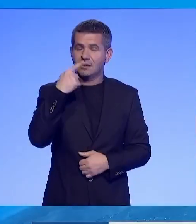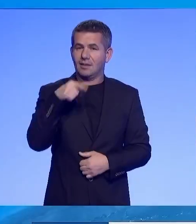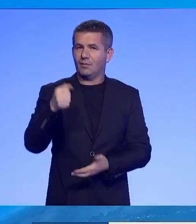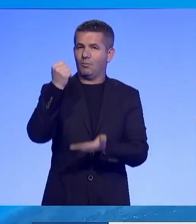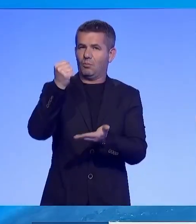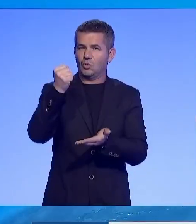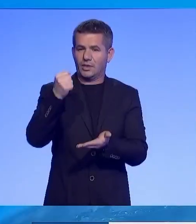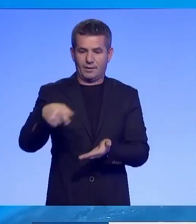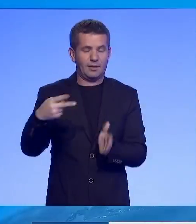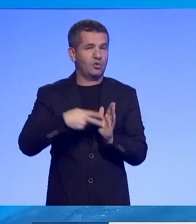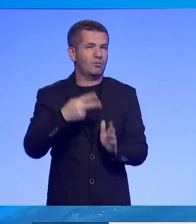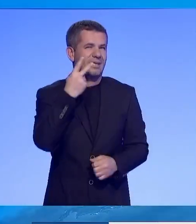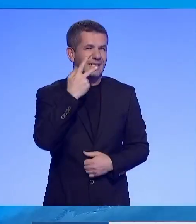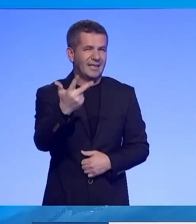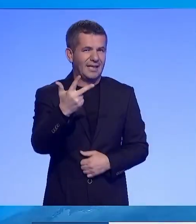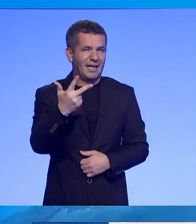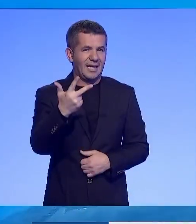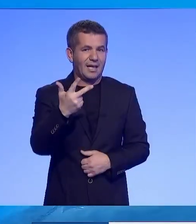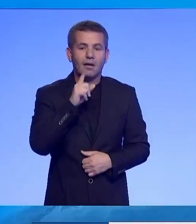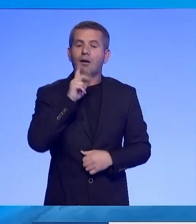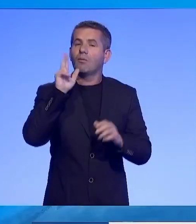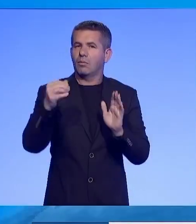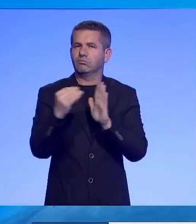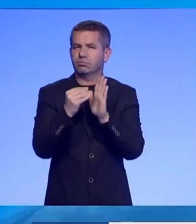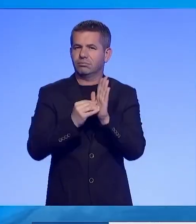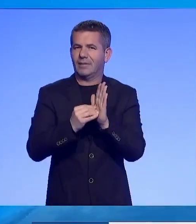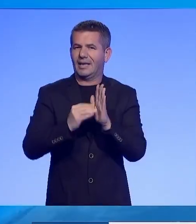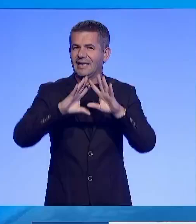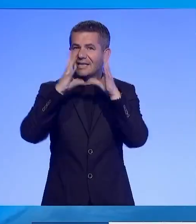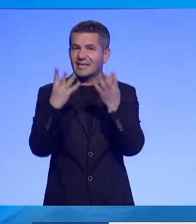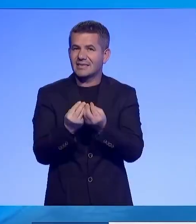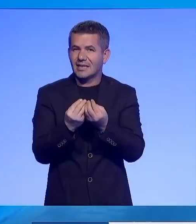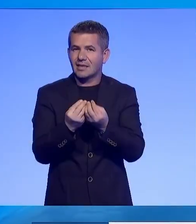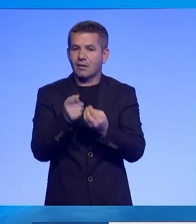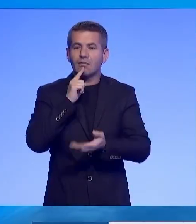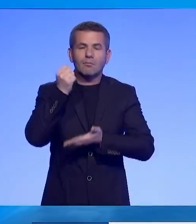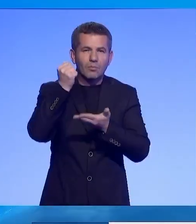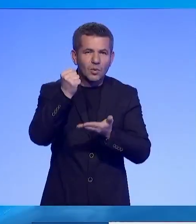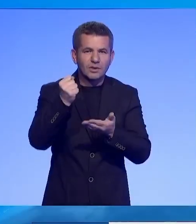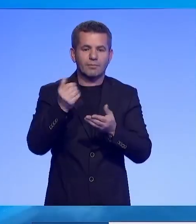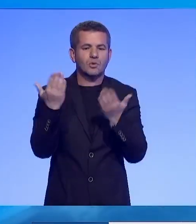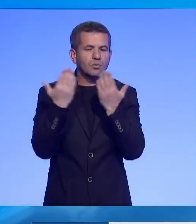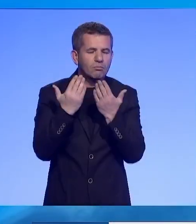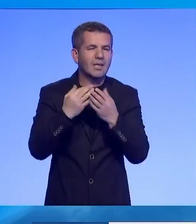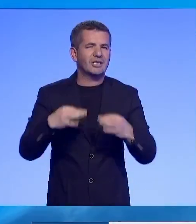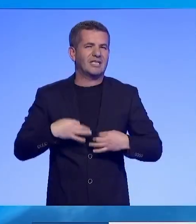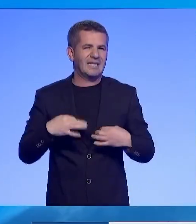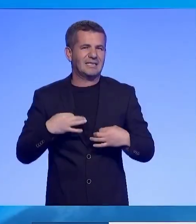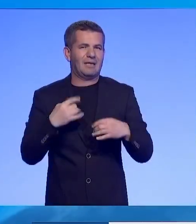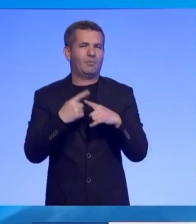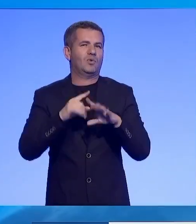bugjetin e vitit 2023, janë adresuar të gjitha hendë që të qofë për bugjetin për arsim shëndëtsi dhe